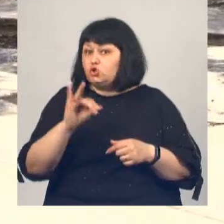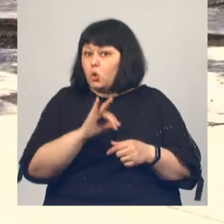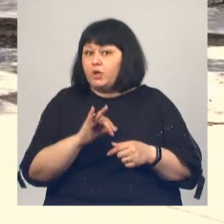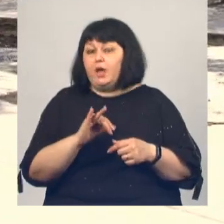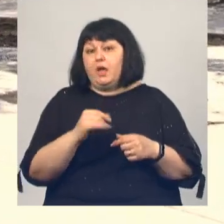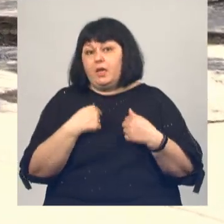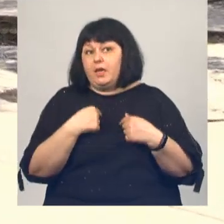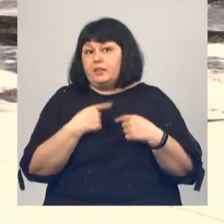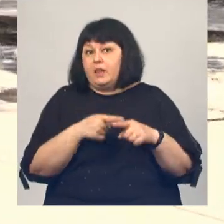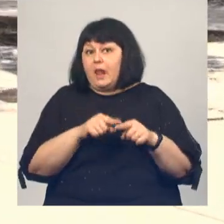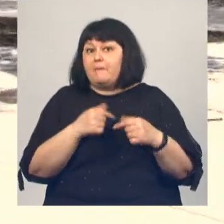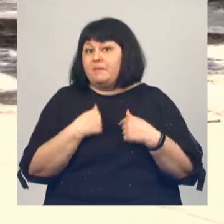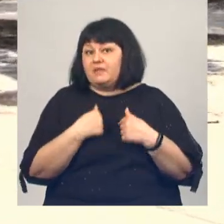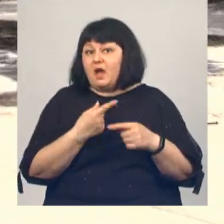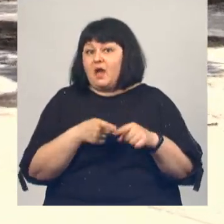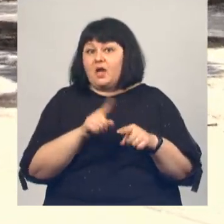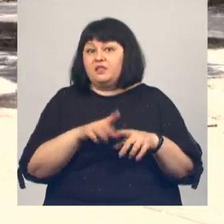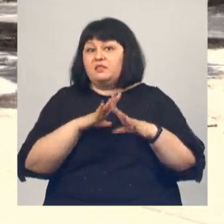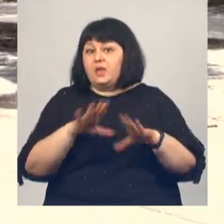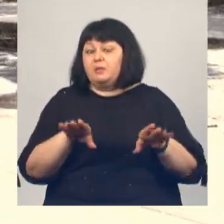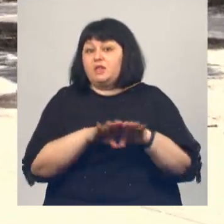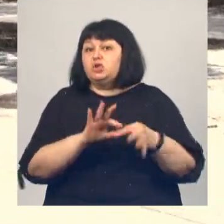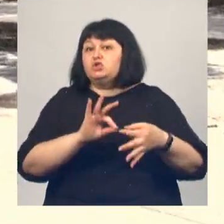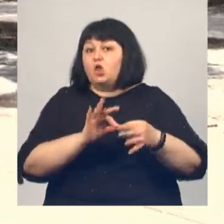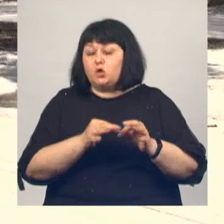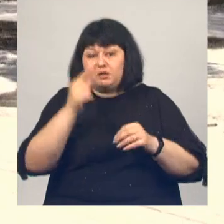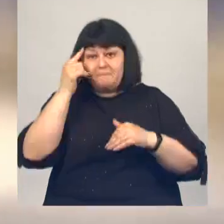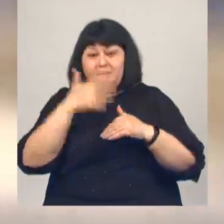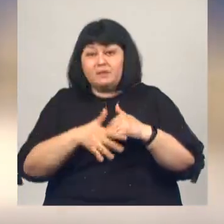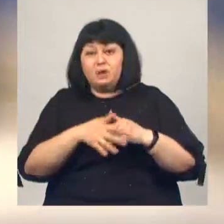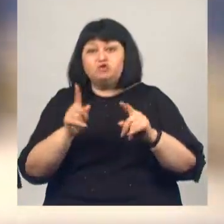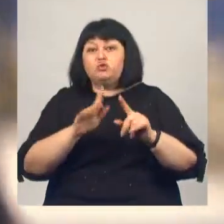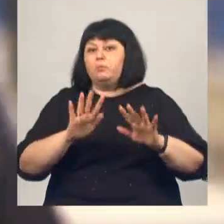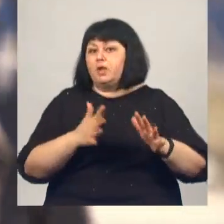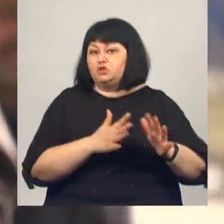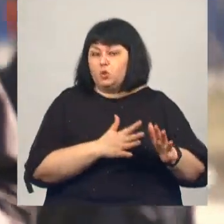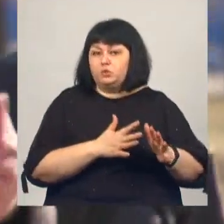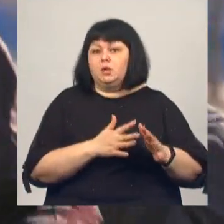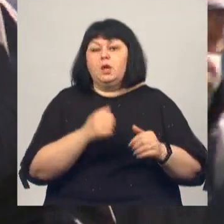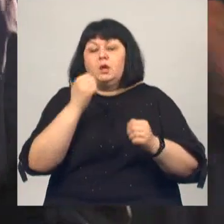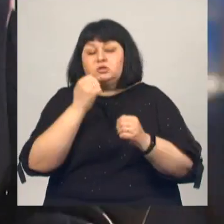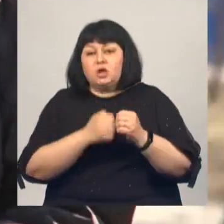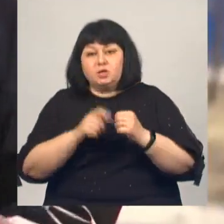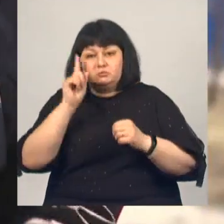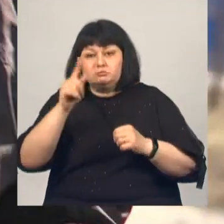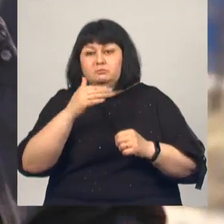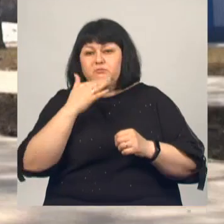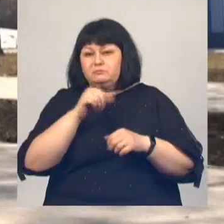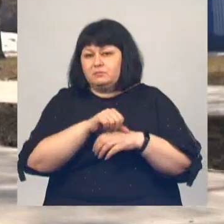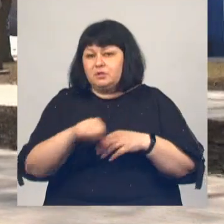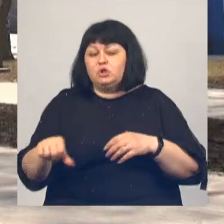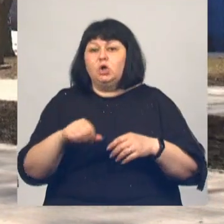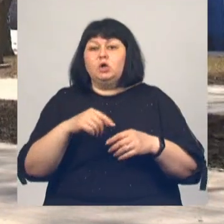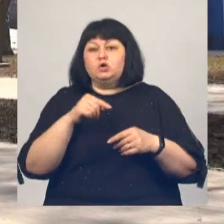поэтому для меня это не было так сложно понимать, что происходит. Зачастую за границей люди слышат только официальную